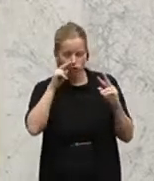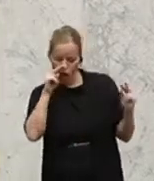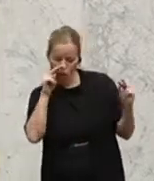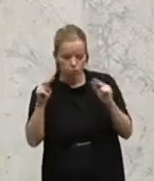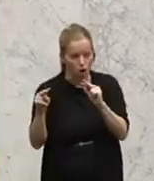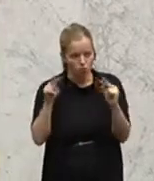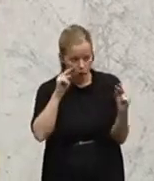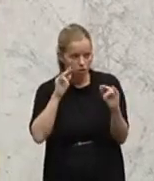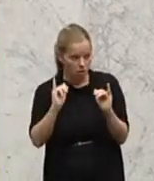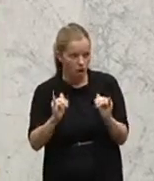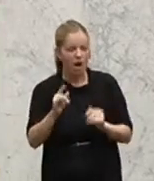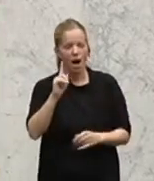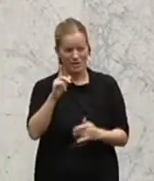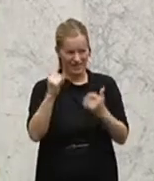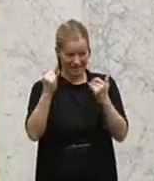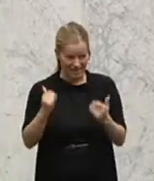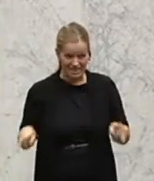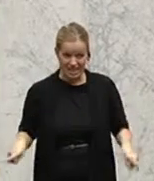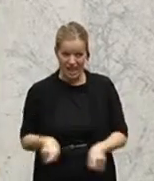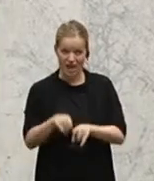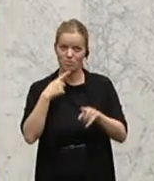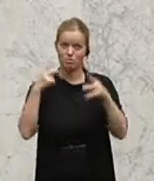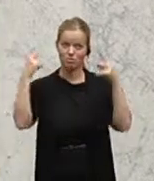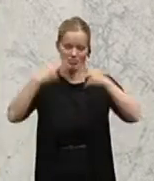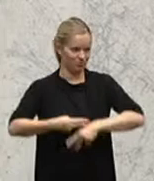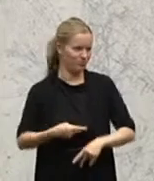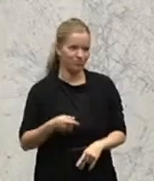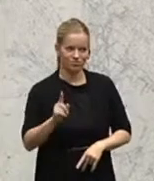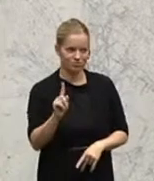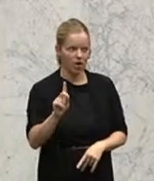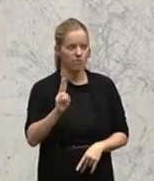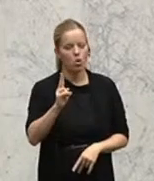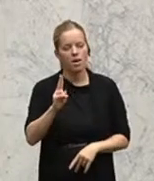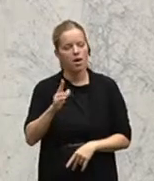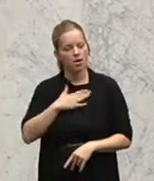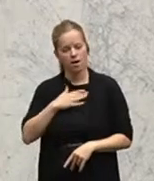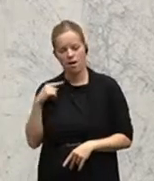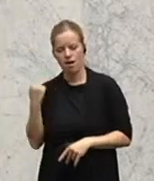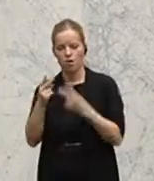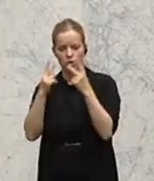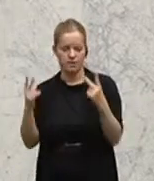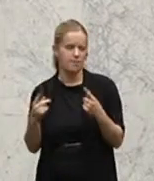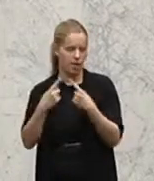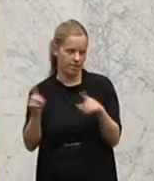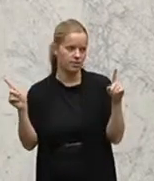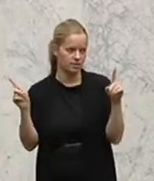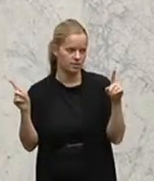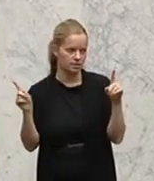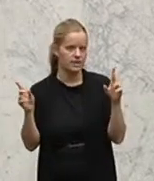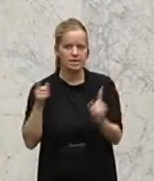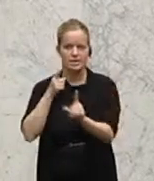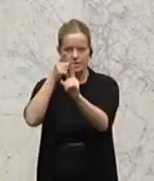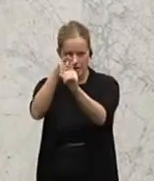Wir werden jetzt nicht zustimmen, weil wir ein anderes Konzept verfolgen, nämlich die Zusammenlegung der